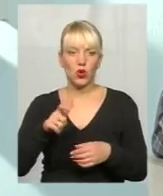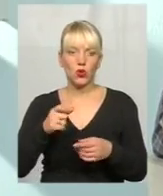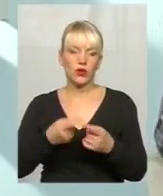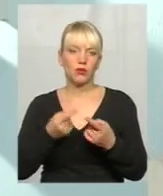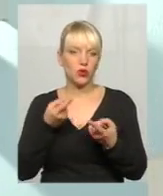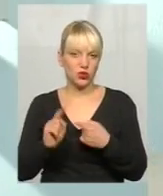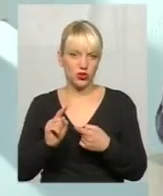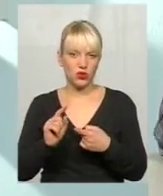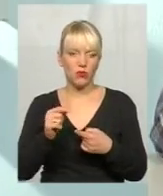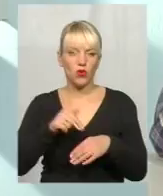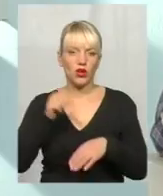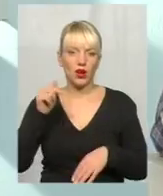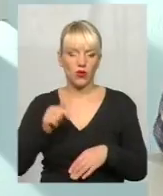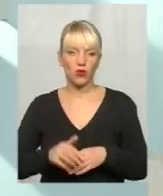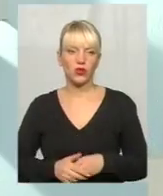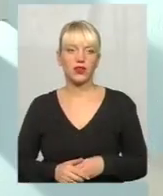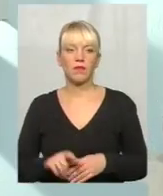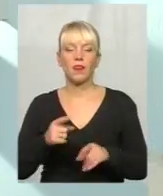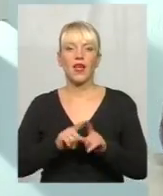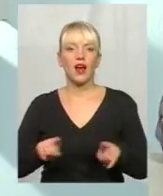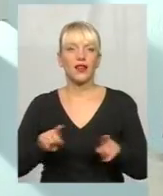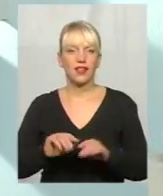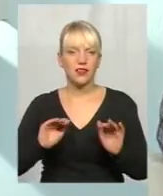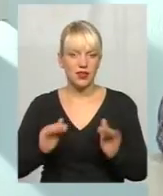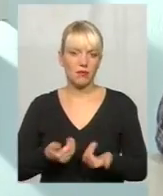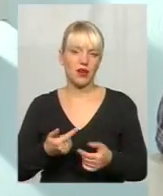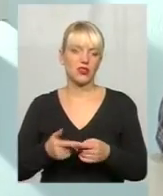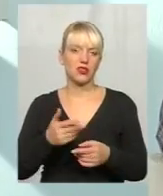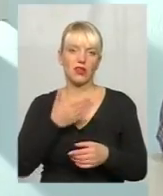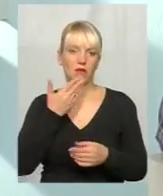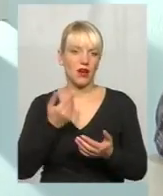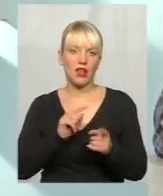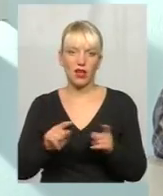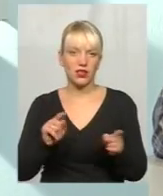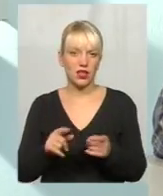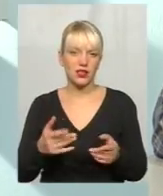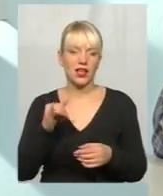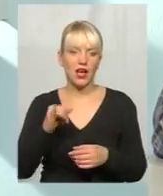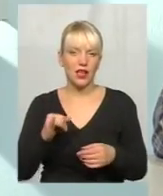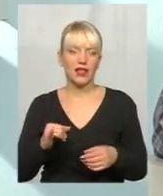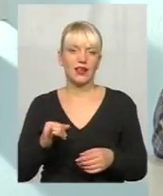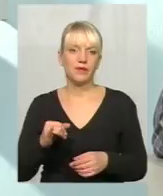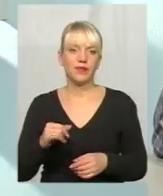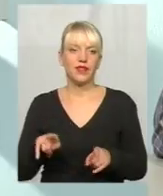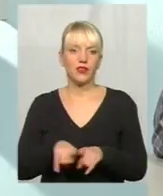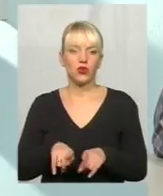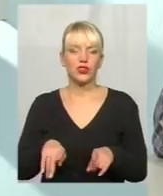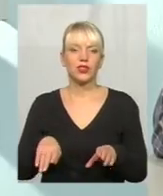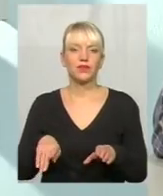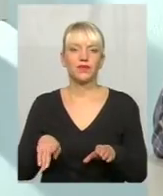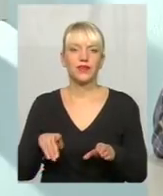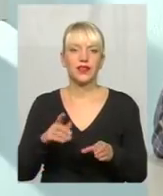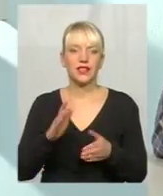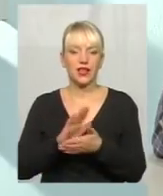інша. Агітація зовсім інша. телеканалах, майже відсутня агітація, так. І також тут ситуація в тому, що